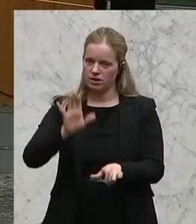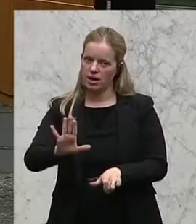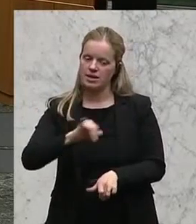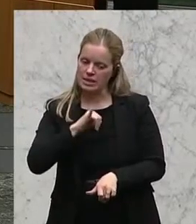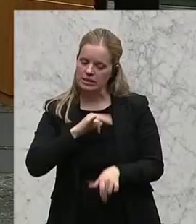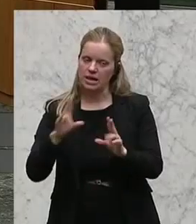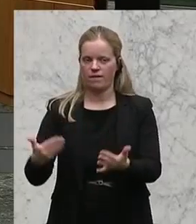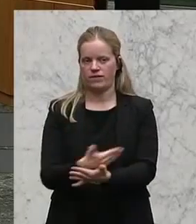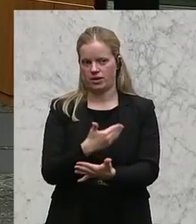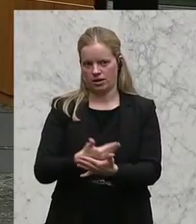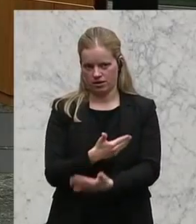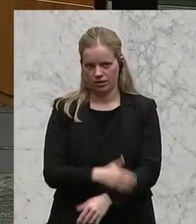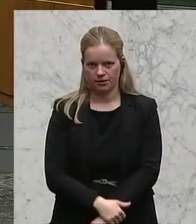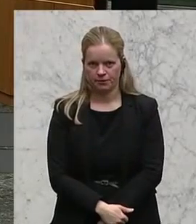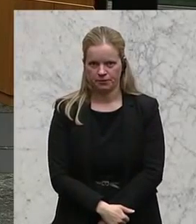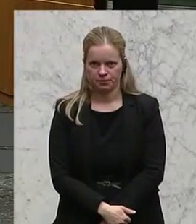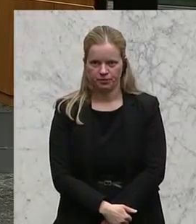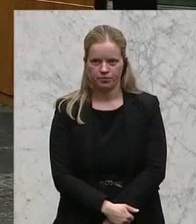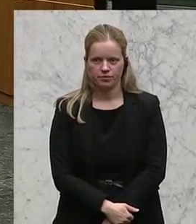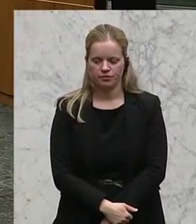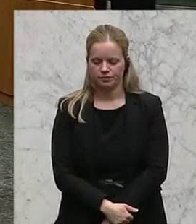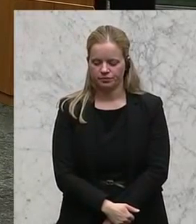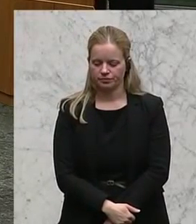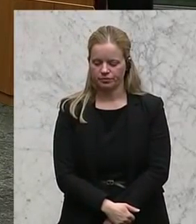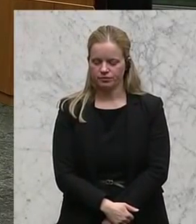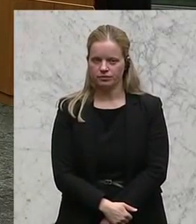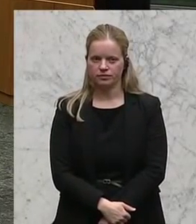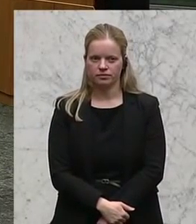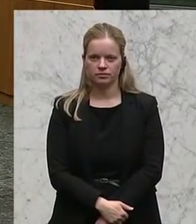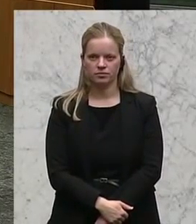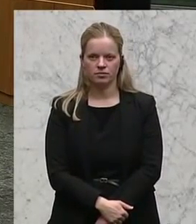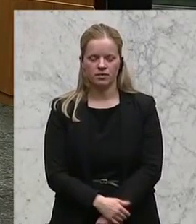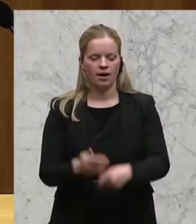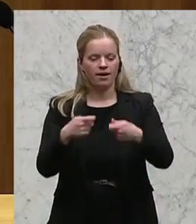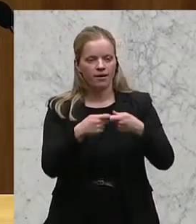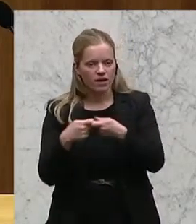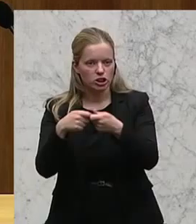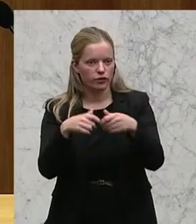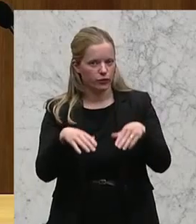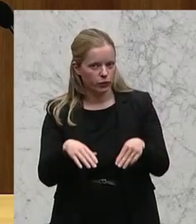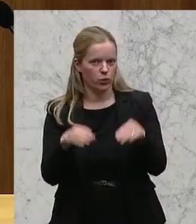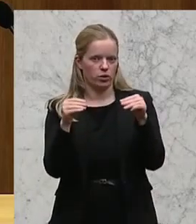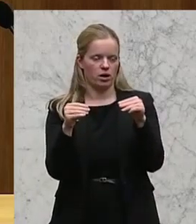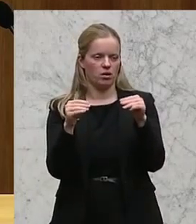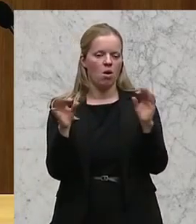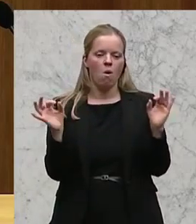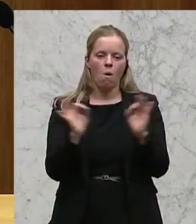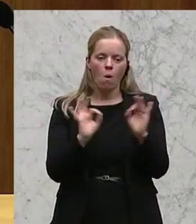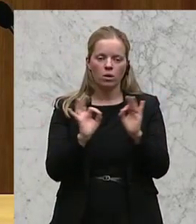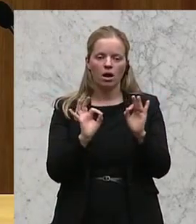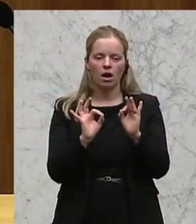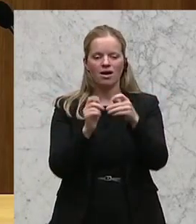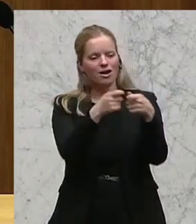vertreten können. Das Recht, eine Gewerkschaft zu gründen oder ihr auch